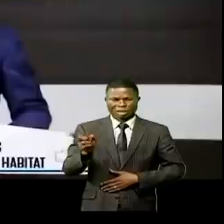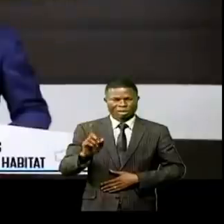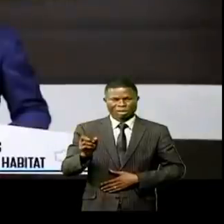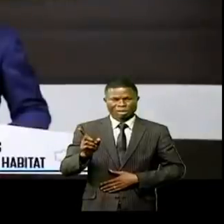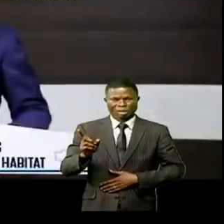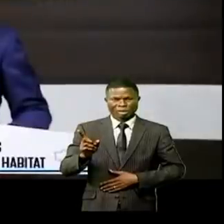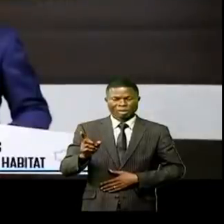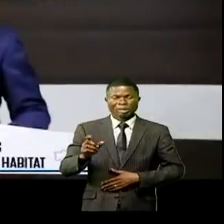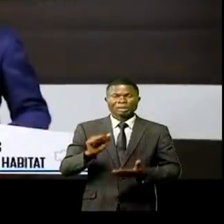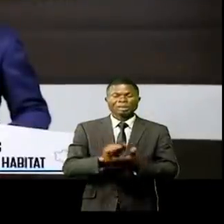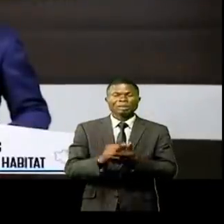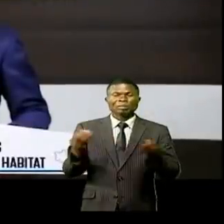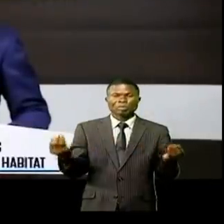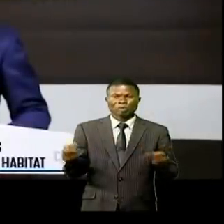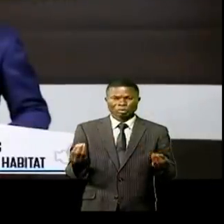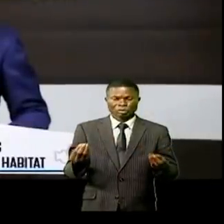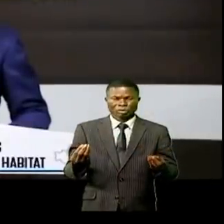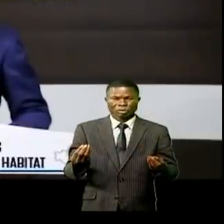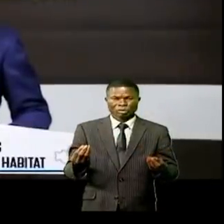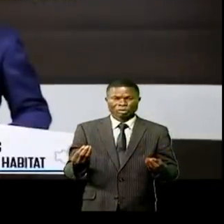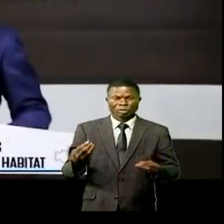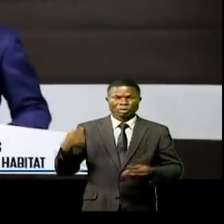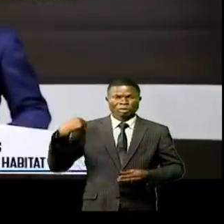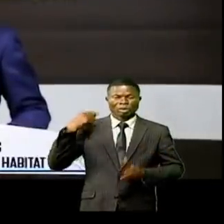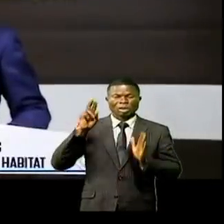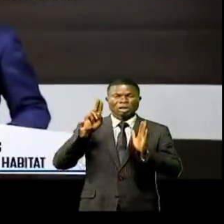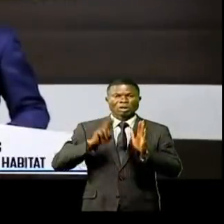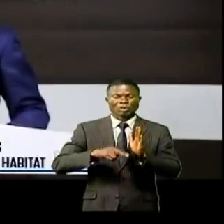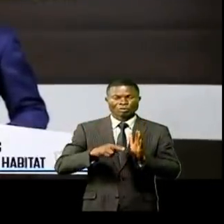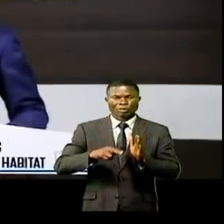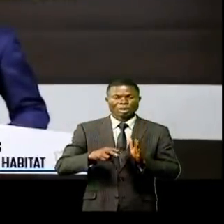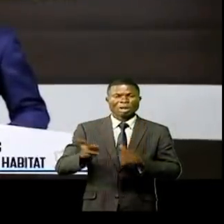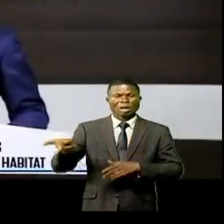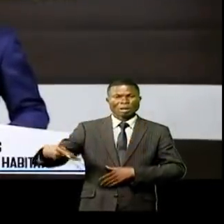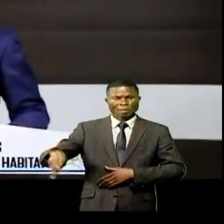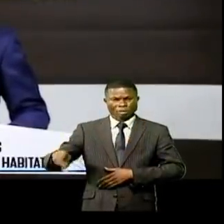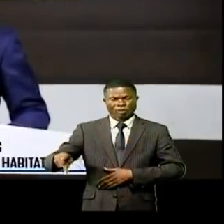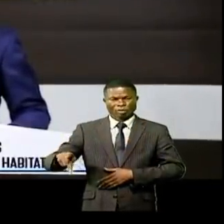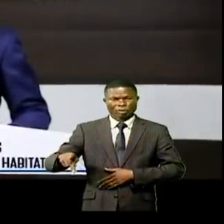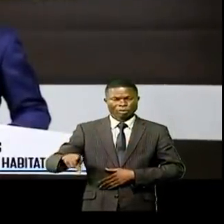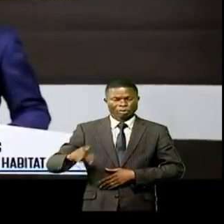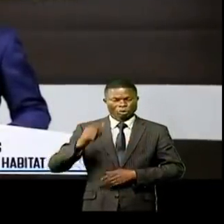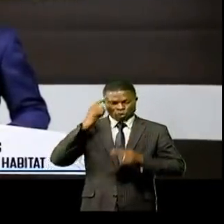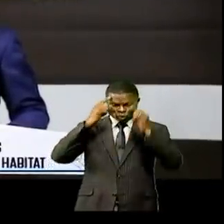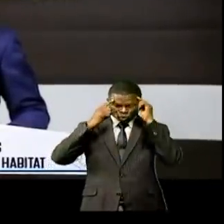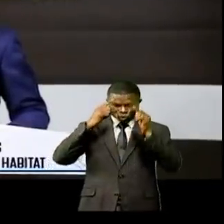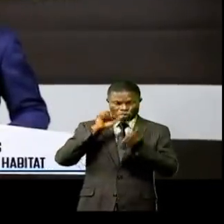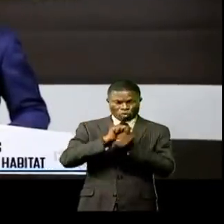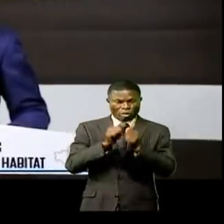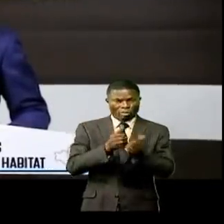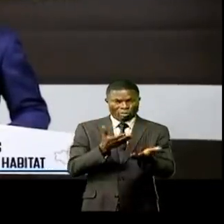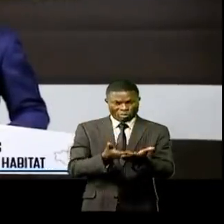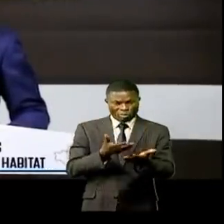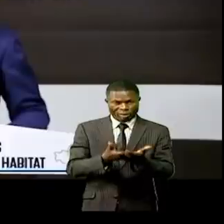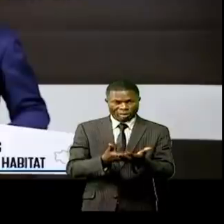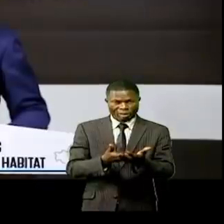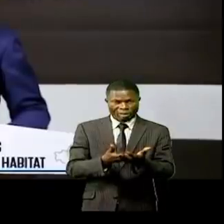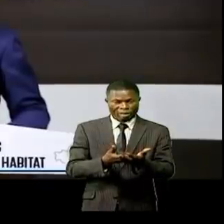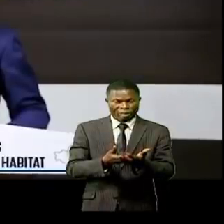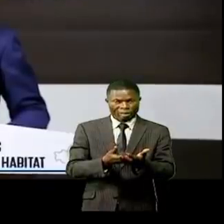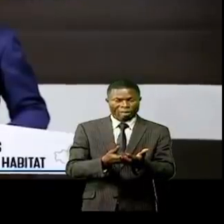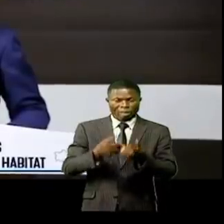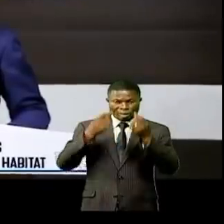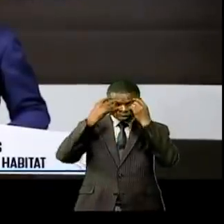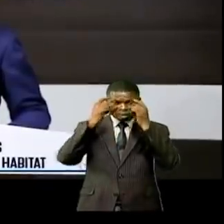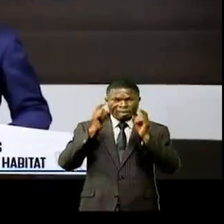C'est pourquoi le gouvernement provincial, soucieux de cette situation, a pris la